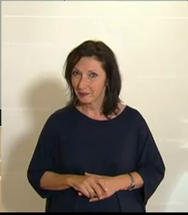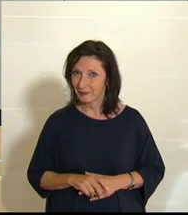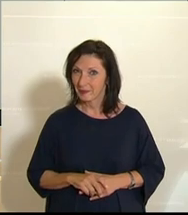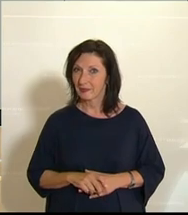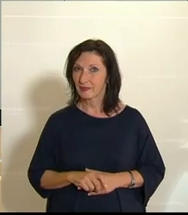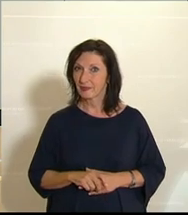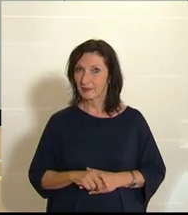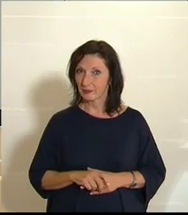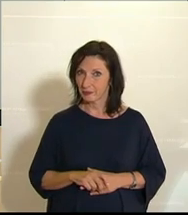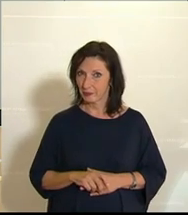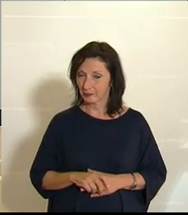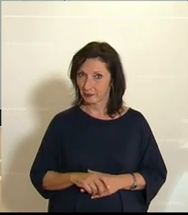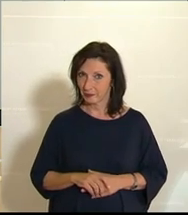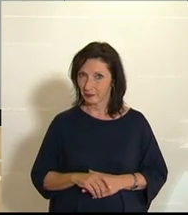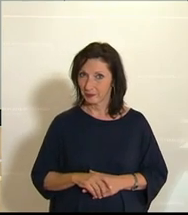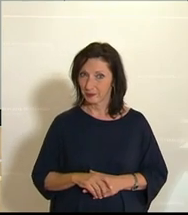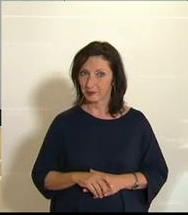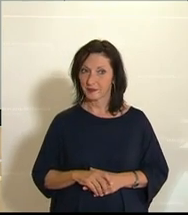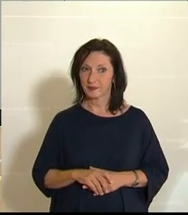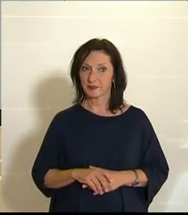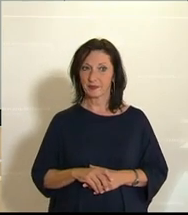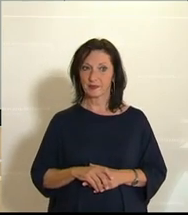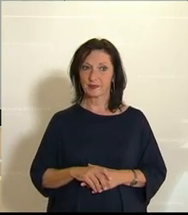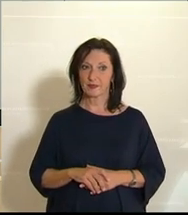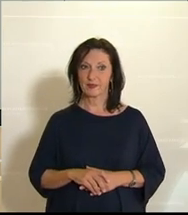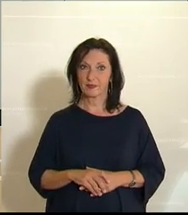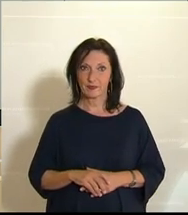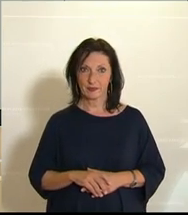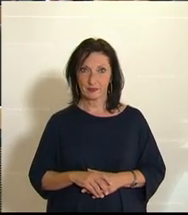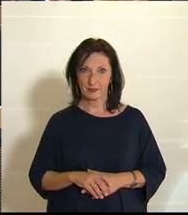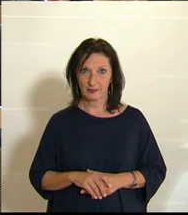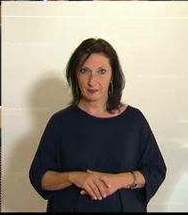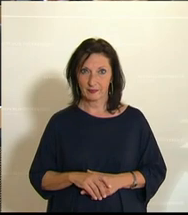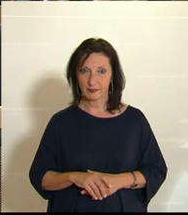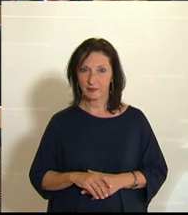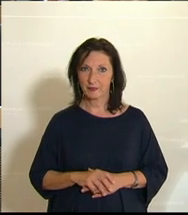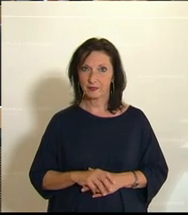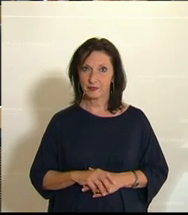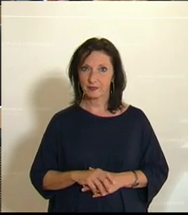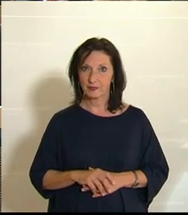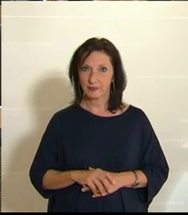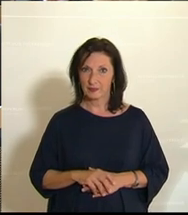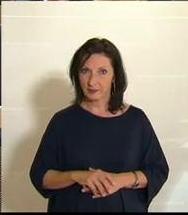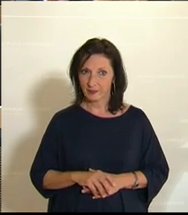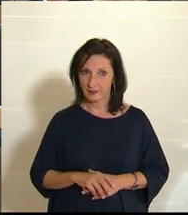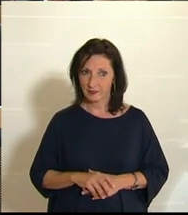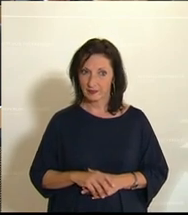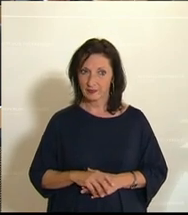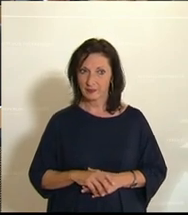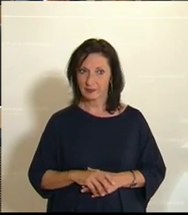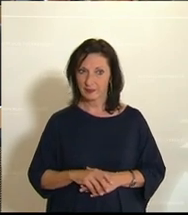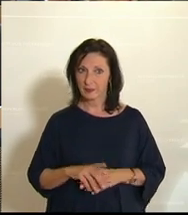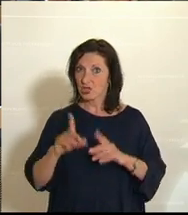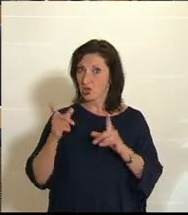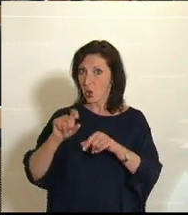Da nicht alle Abgeordneten im Plenum sitzen, sondern auch etwa auf der Galerie, muss jetzt geschaut werden, ob